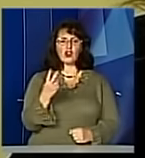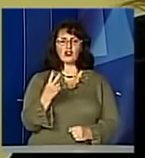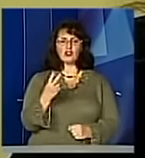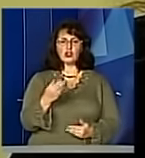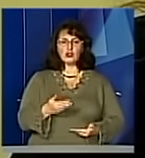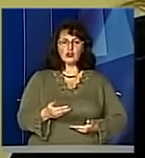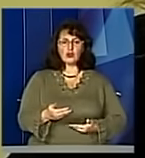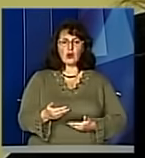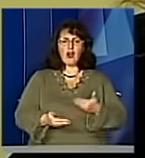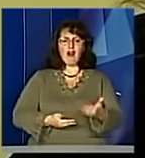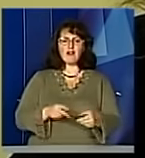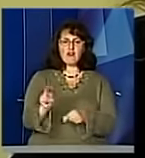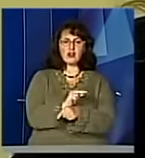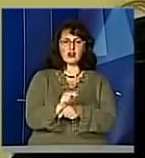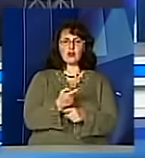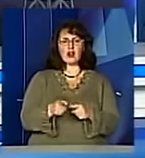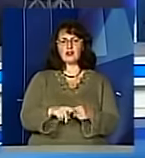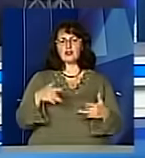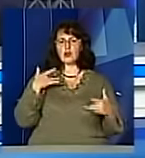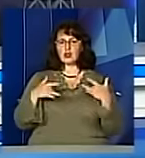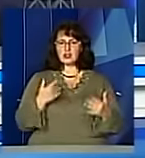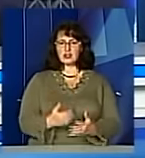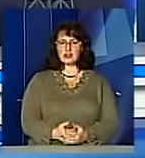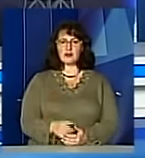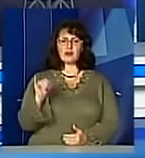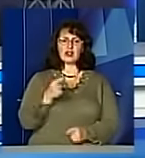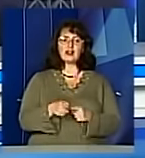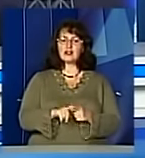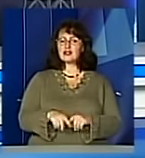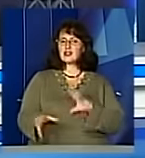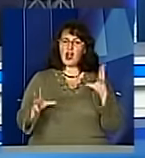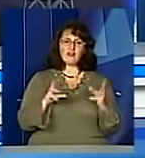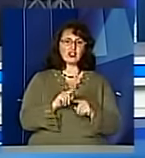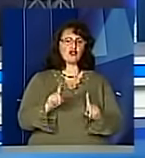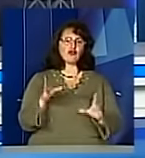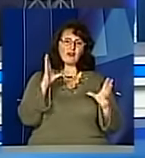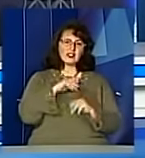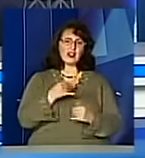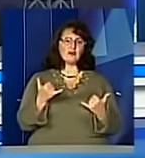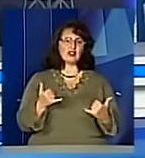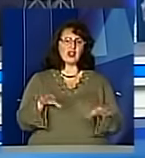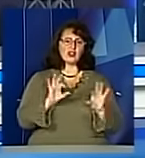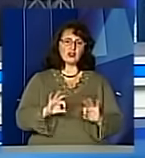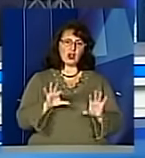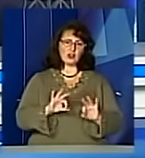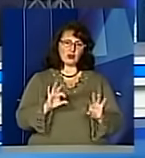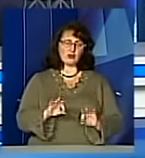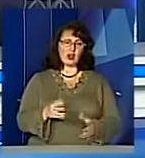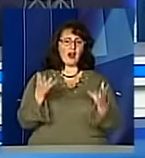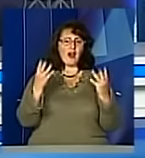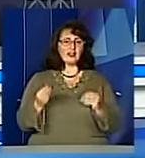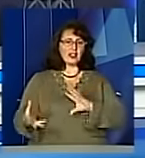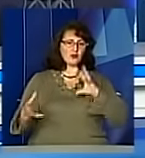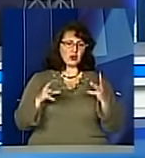режисера Володимира Кучинського. І це все, що встигаємо вам розповісти цієї миті. День, що минає,